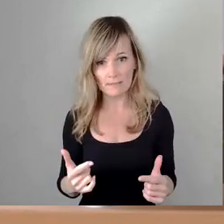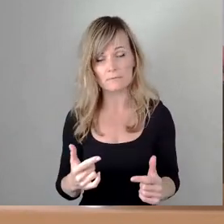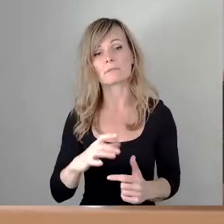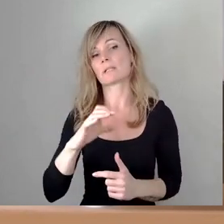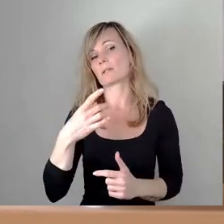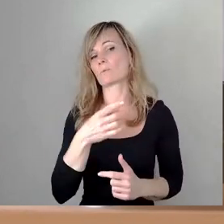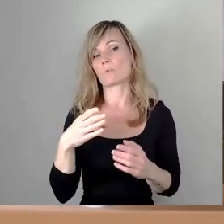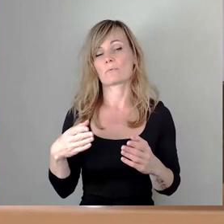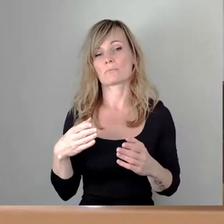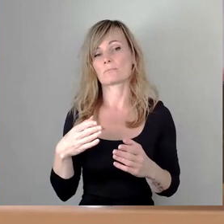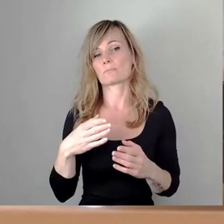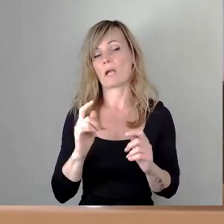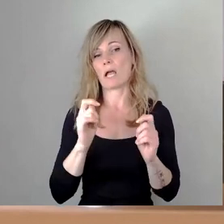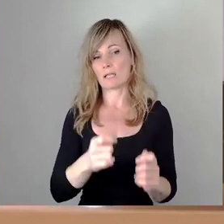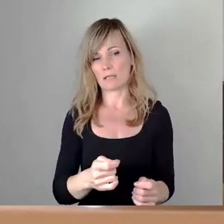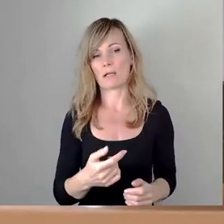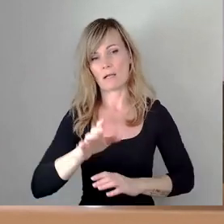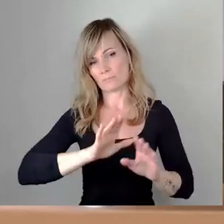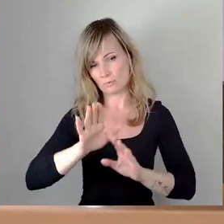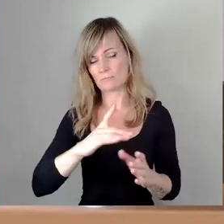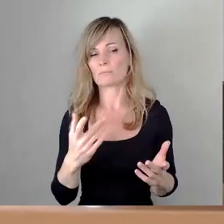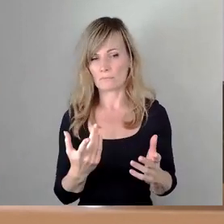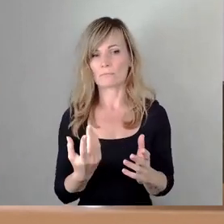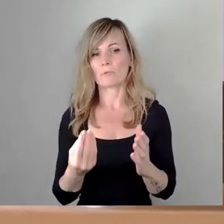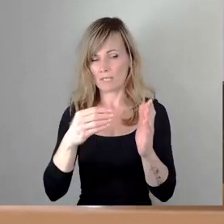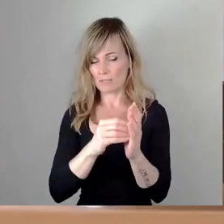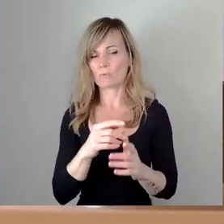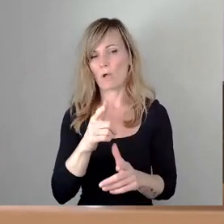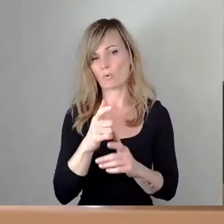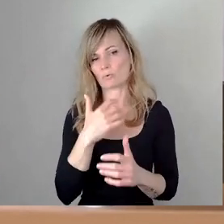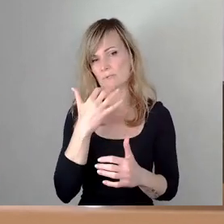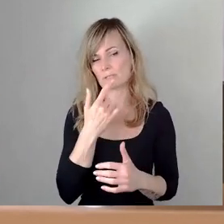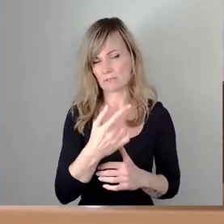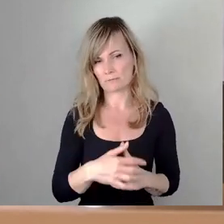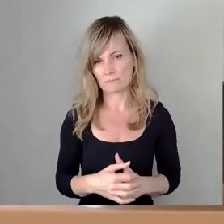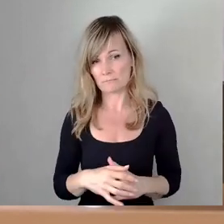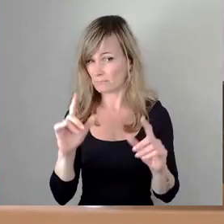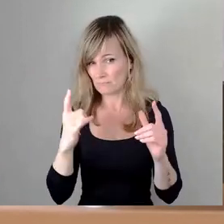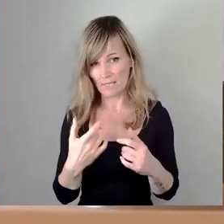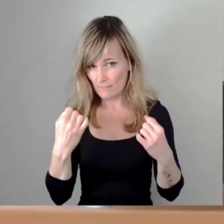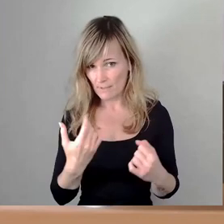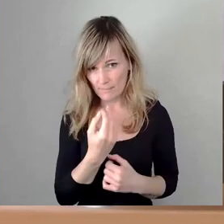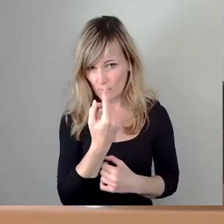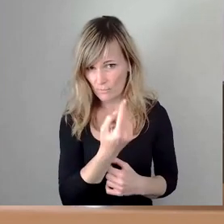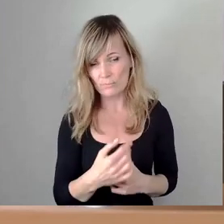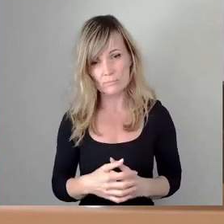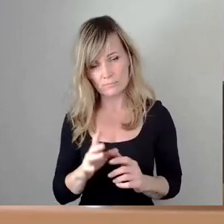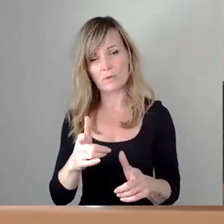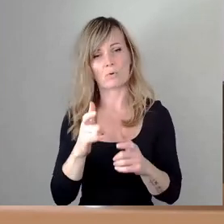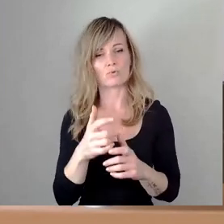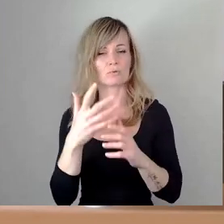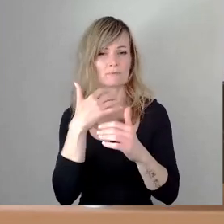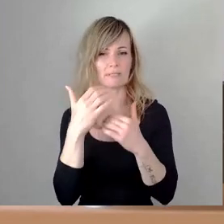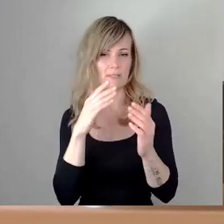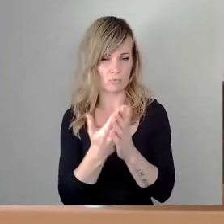abgestimmt alles in Ergänzung zum Ausschussbericht falls der keine Mehrheit bekommt würde ich dann den Ausschussbericht so abstimmen